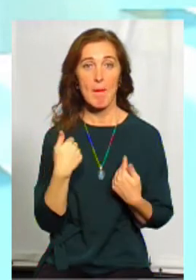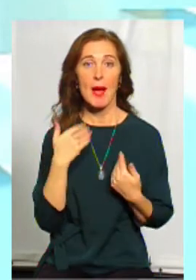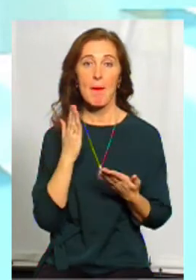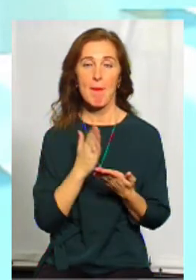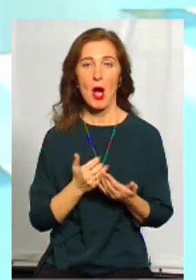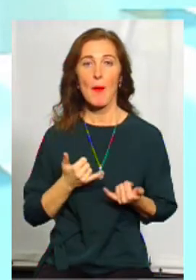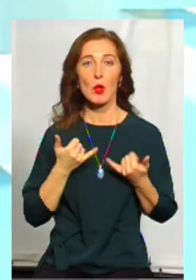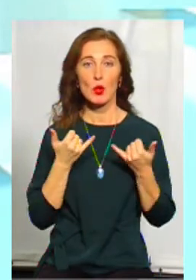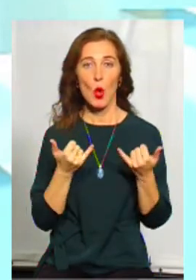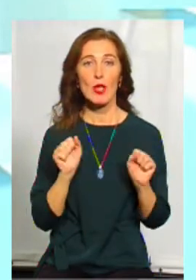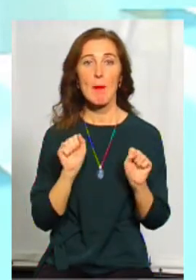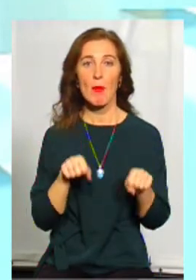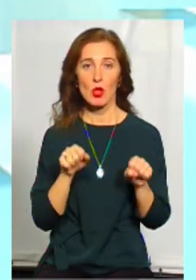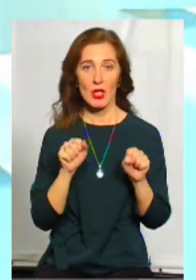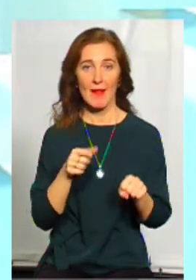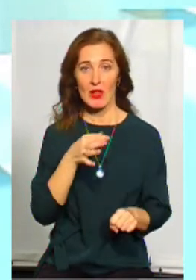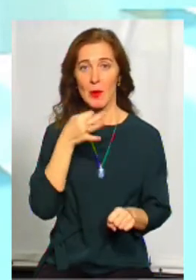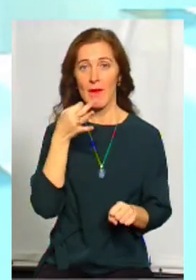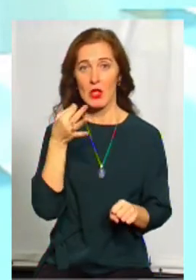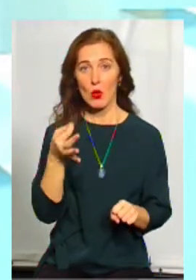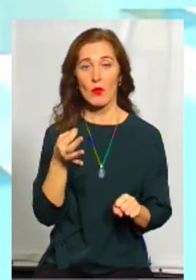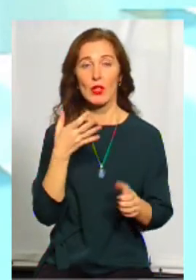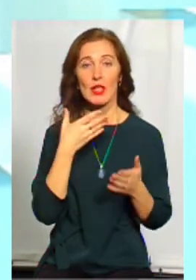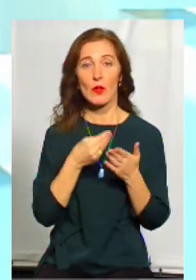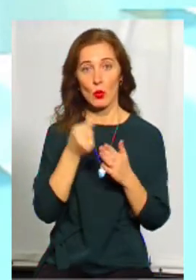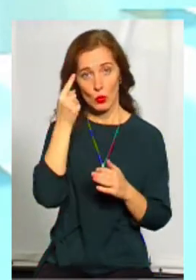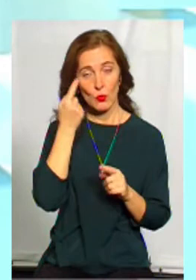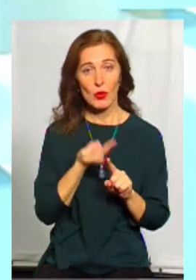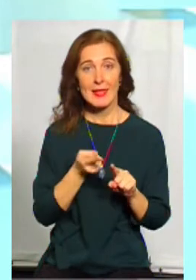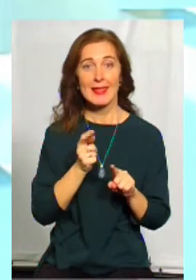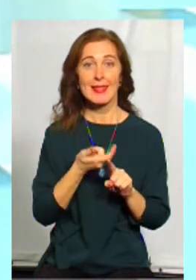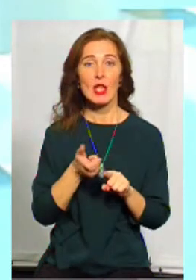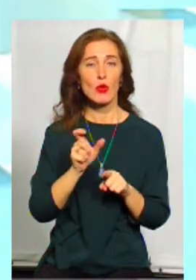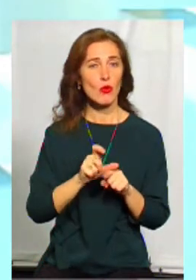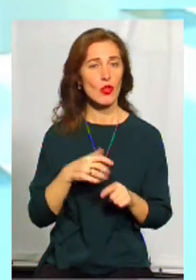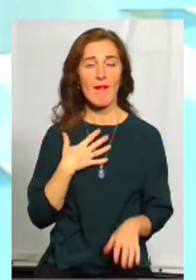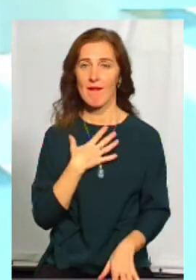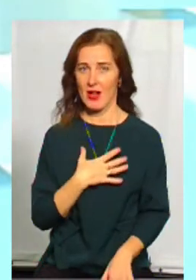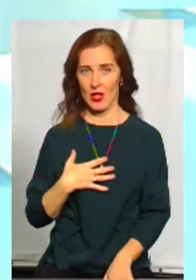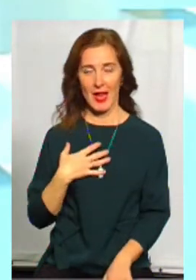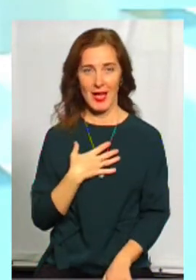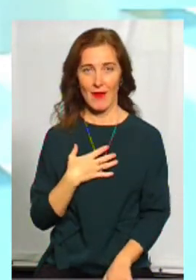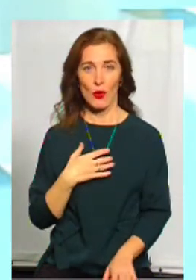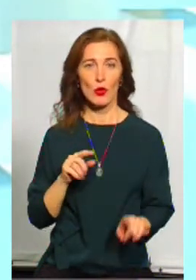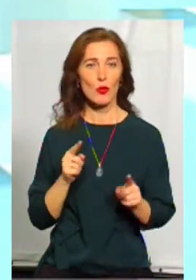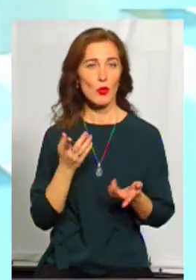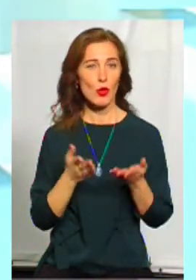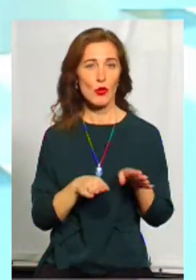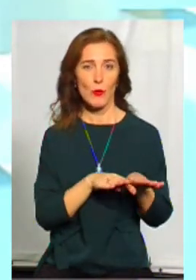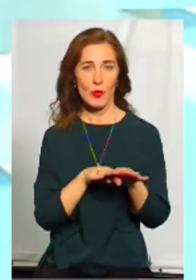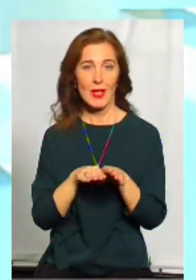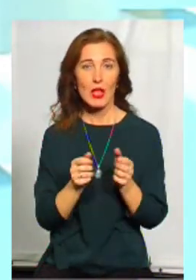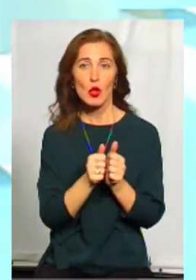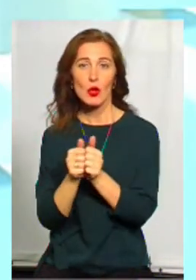сьогодні можливість висловлювати свою думку. Це вже дуже важливо, так? Тому що, якщо порівнювати там з